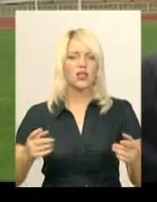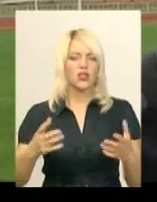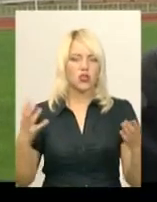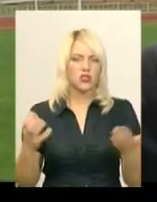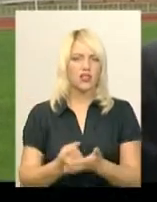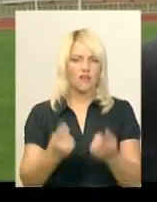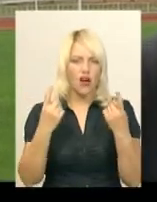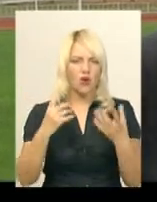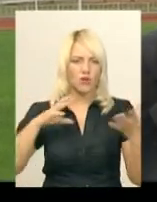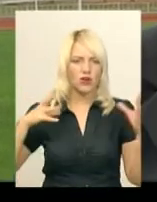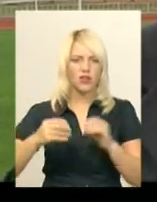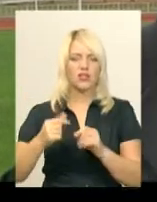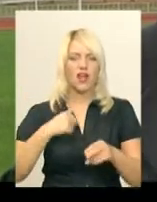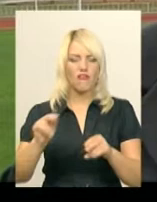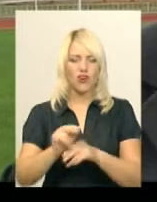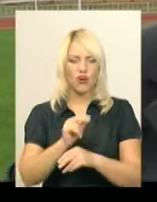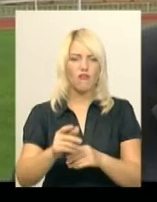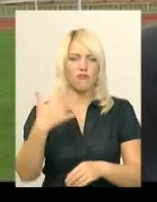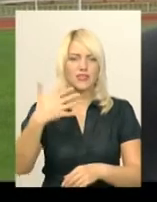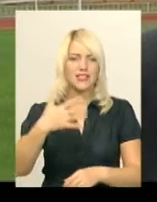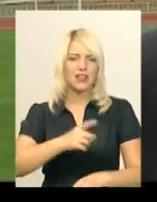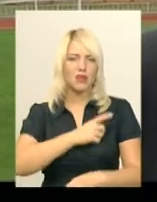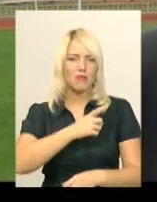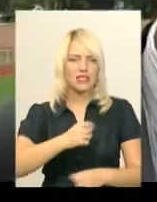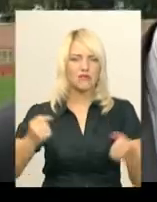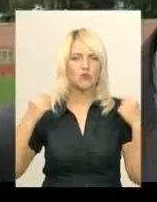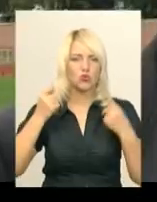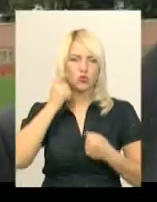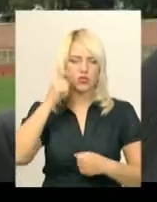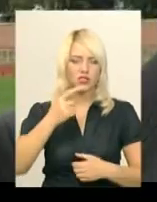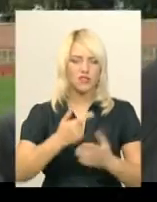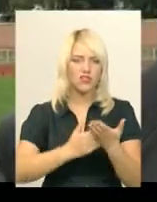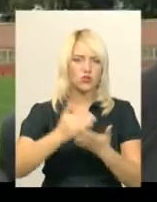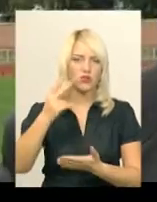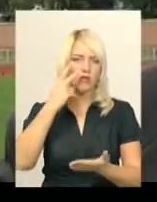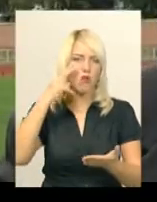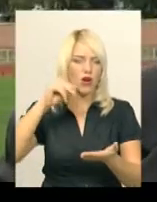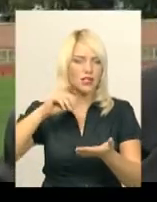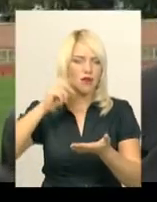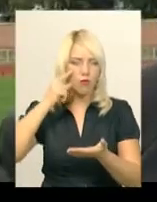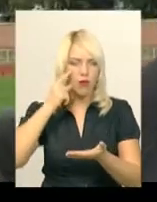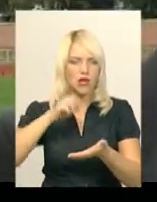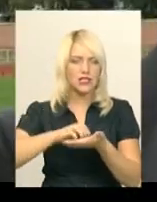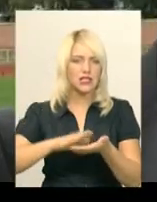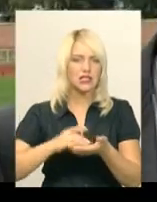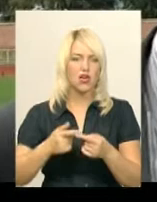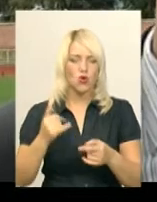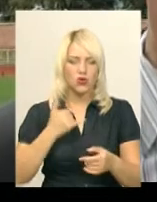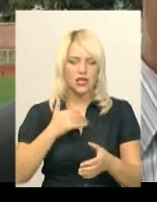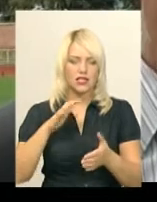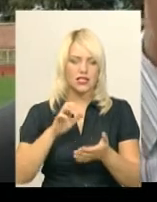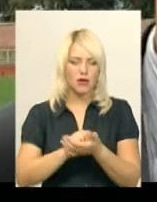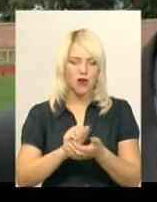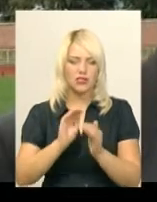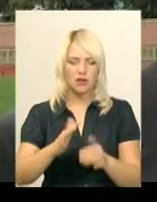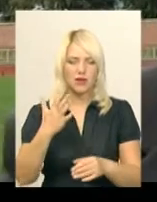виховав більше 150 мастерів спорту України. Це високий показник. Ми їздимо на дуже багато змагань. У нас займаються діти п'яти вікових груп. Вони